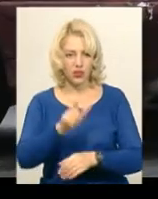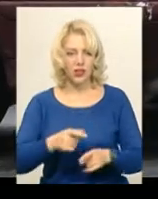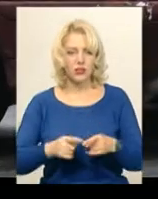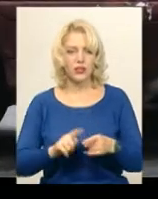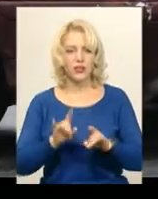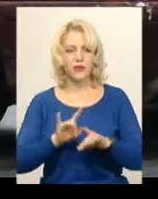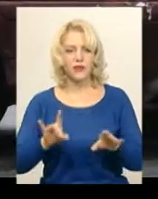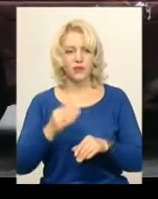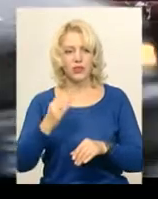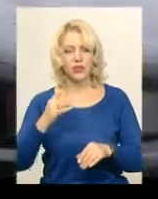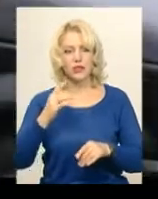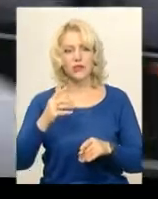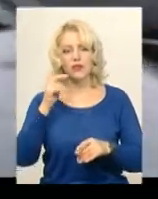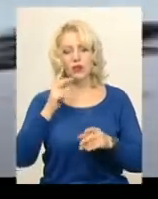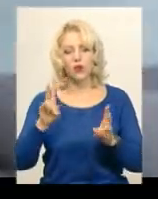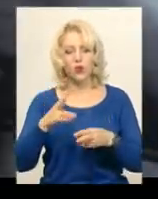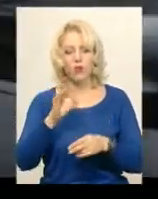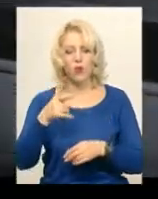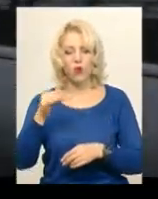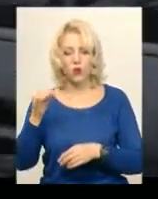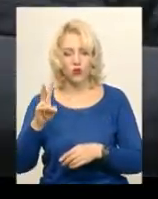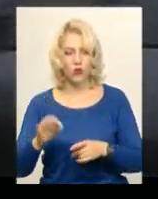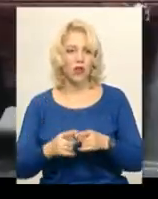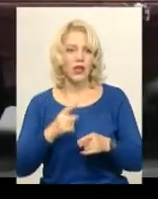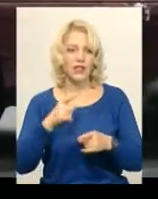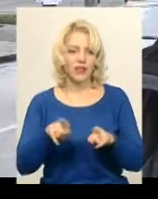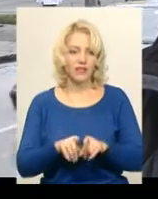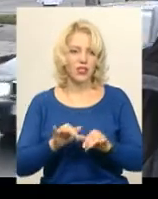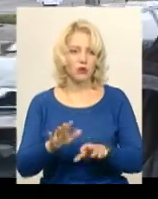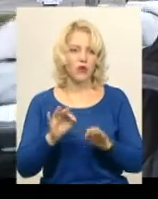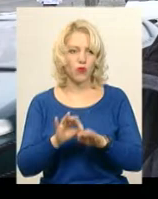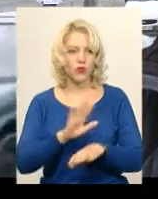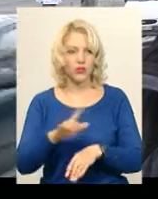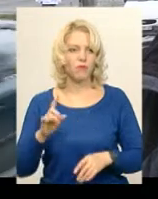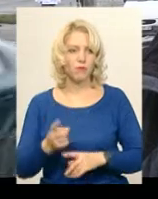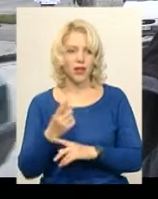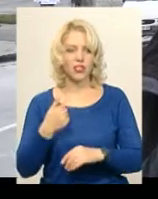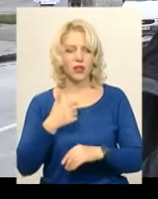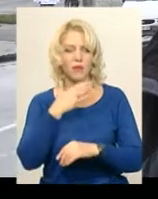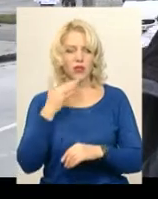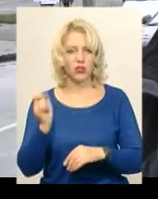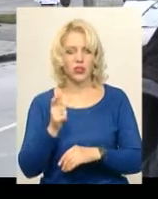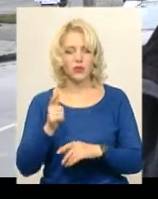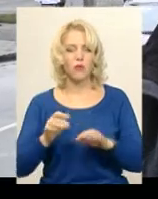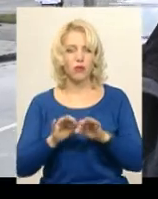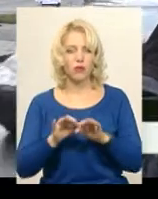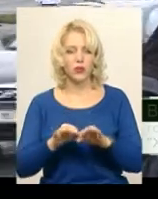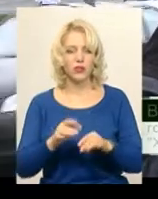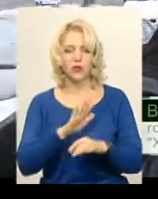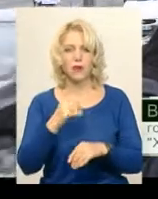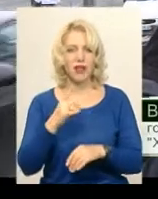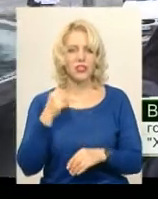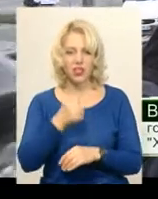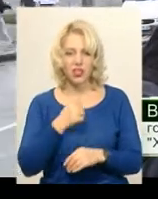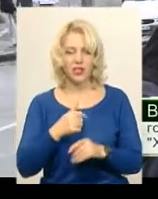Володимир Огойко. За його словами, такі флешмоби проводять не вперше. «Вже не перший рік проводимо такі акції, не саме